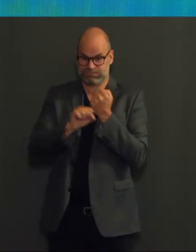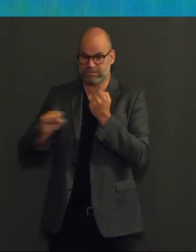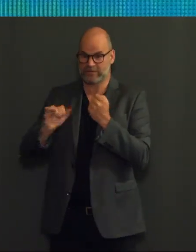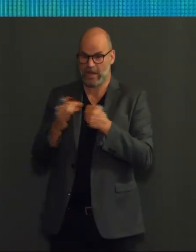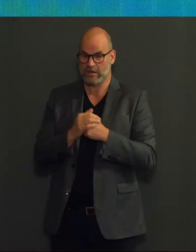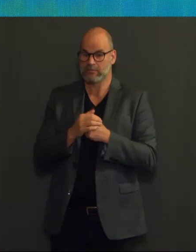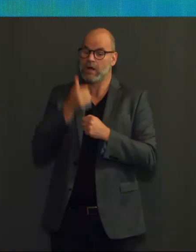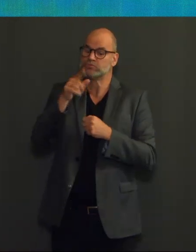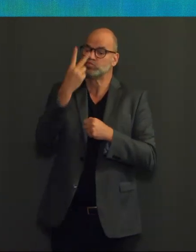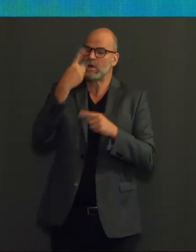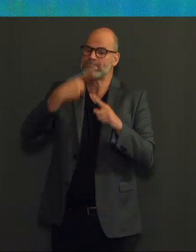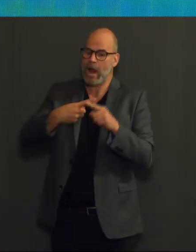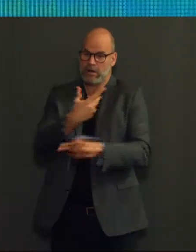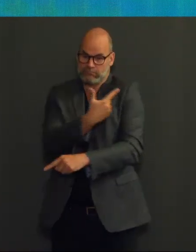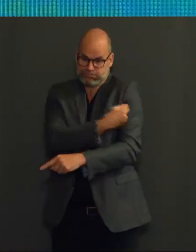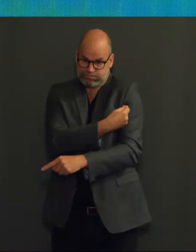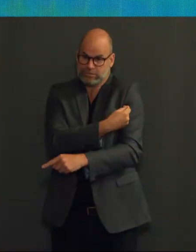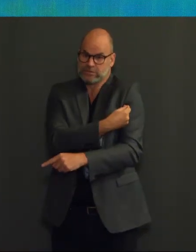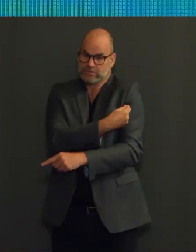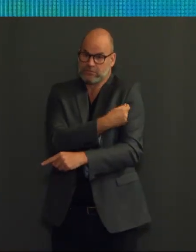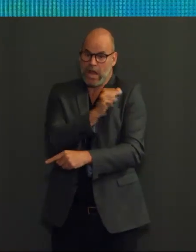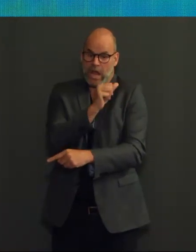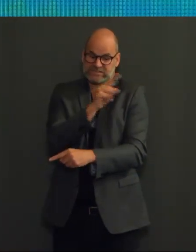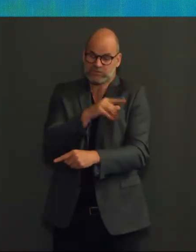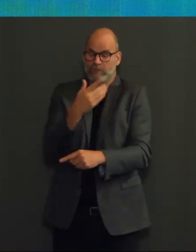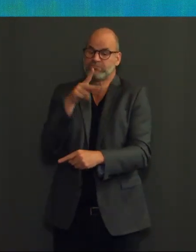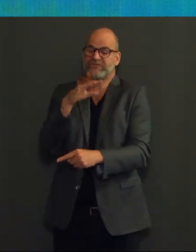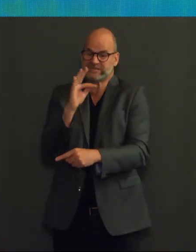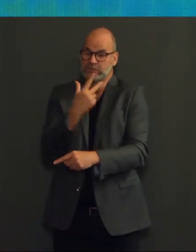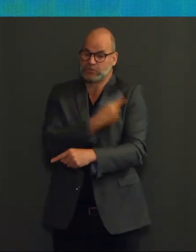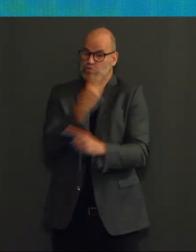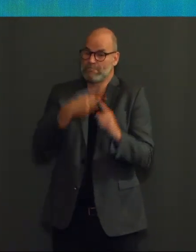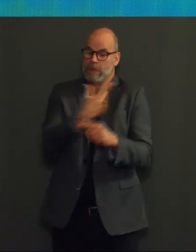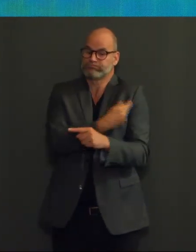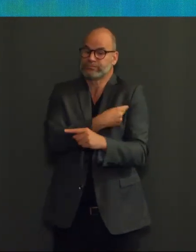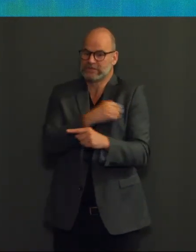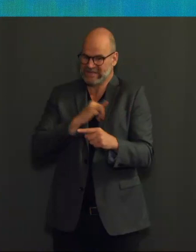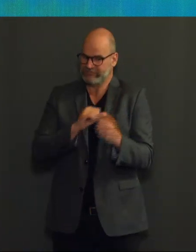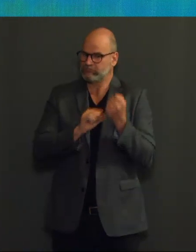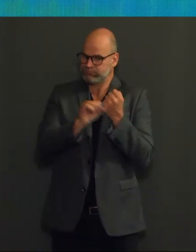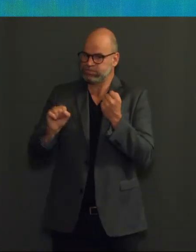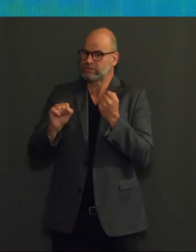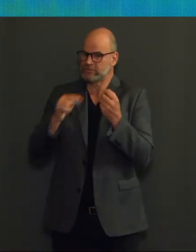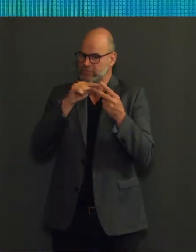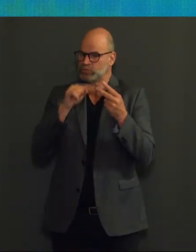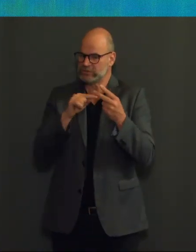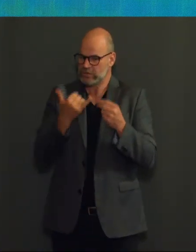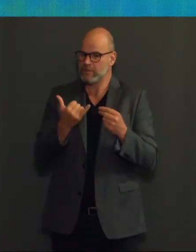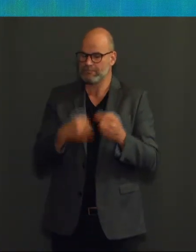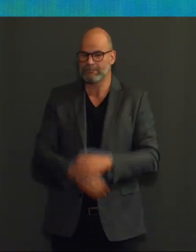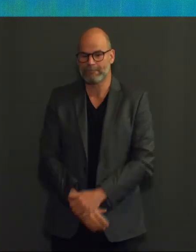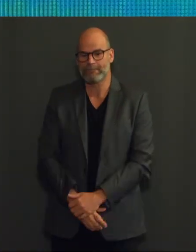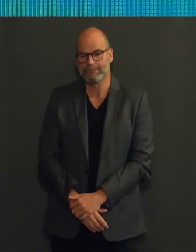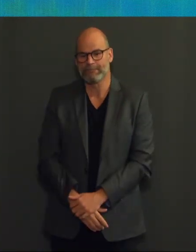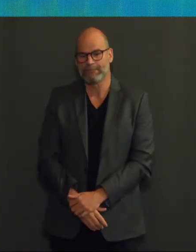AstraZeneca-vaccin. En dat is opnieuw goed nieuws. Na één dosis zagen ze reeds een